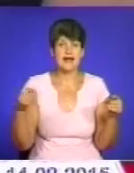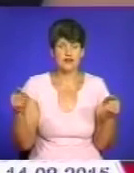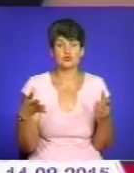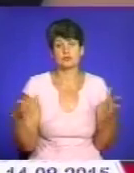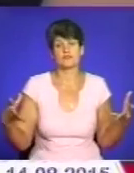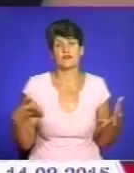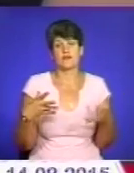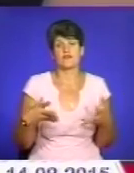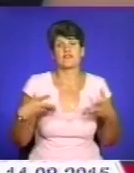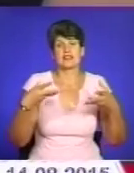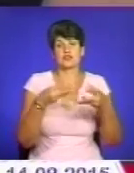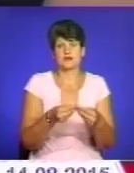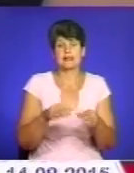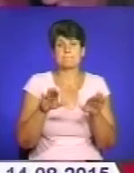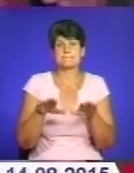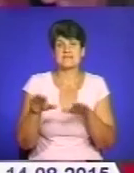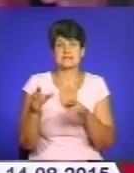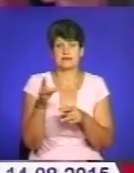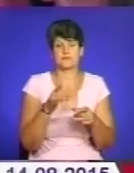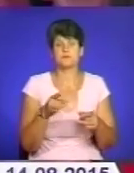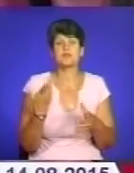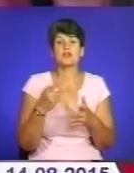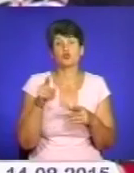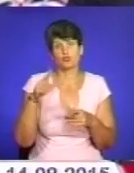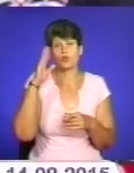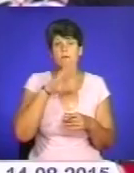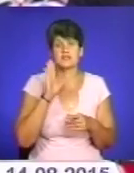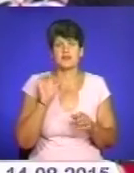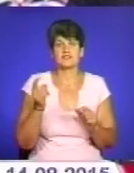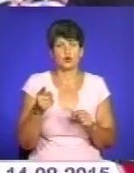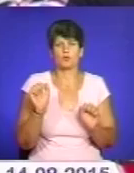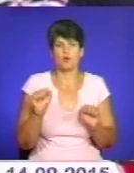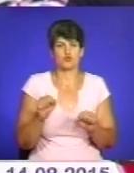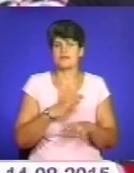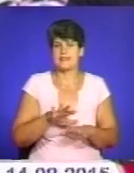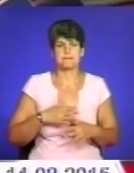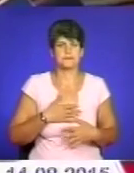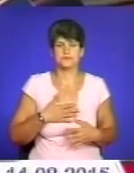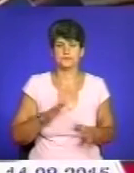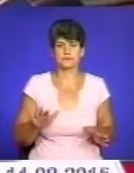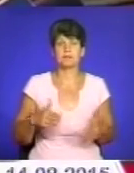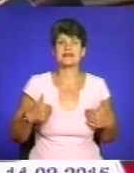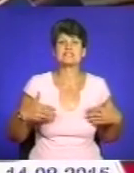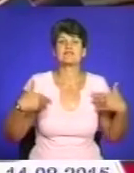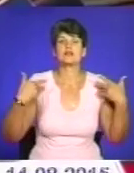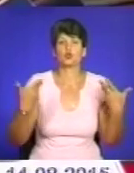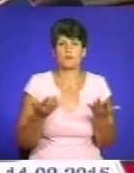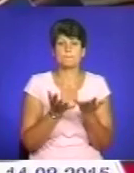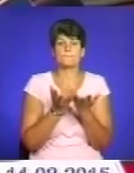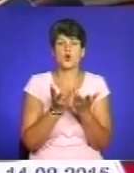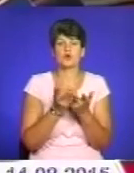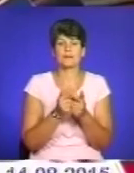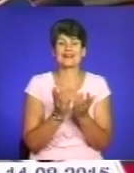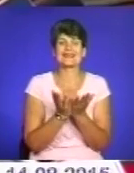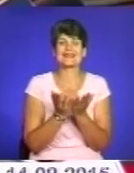місцеві. У Тернополі це питання уже вирішили, тому батьки можуть не хвилюватися. Ми звернулися з розрахунком по